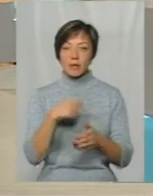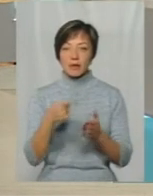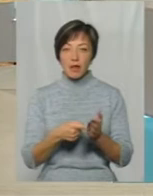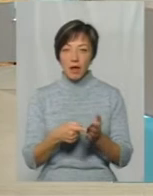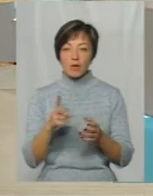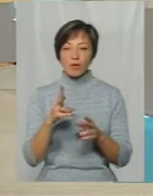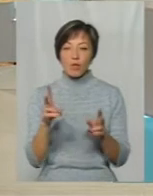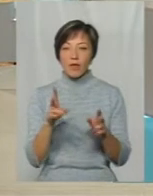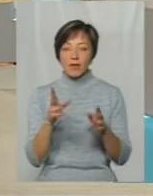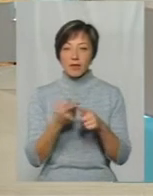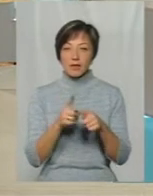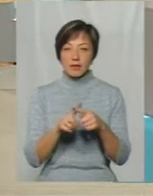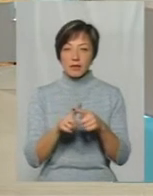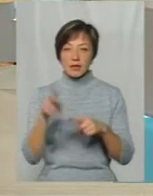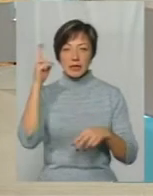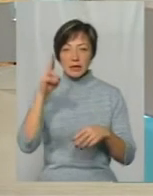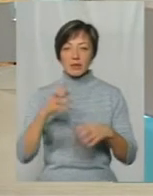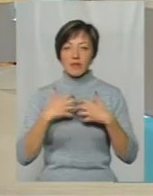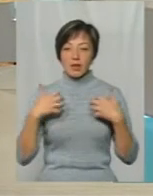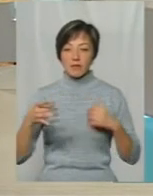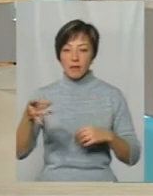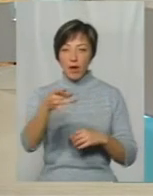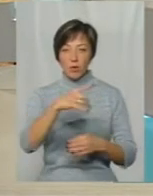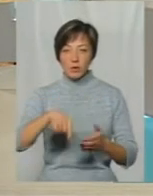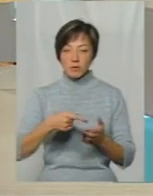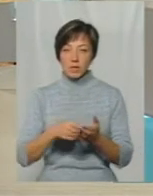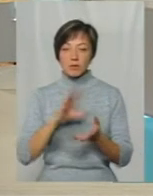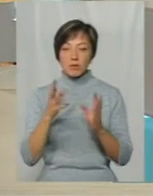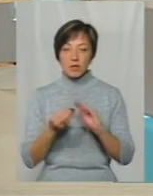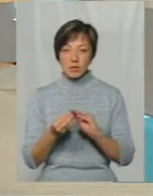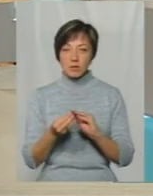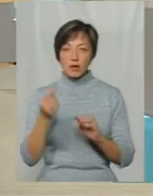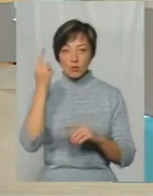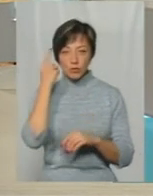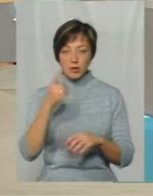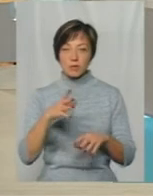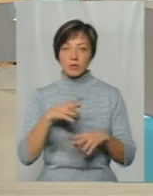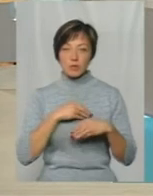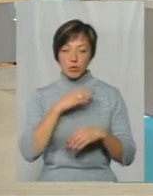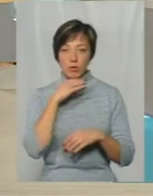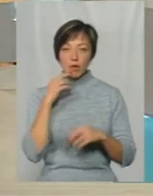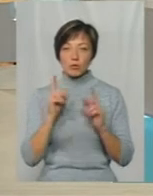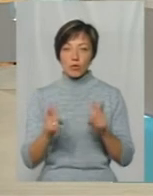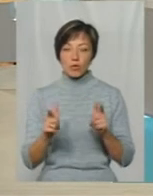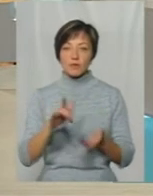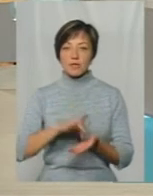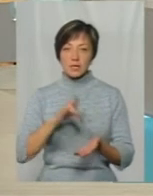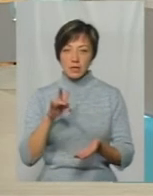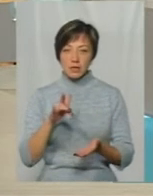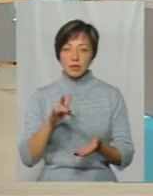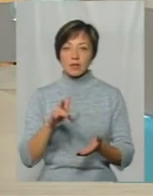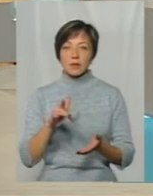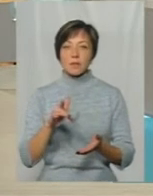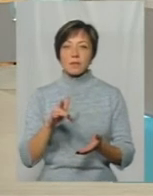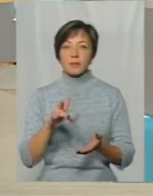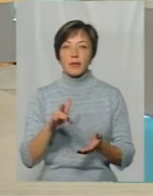диким тваринам в дальніх мікрорайонах міста Тому що, принципі, я думаю, зі мною багато хто погодиться В центрі і спальних районах